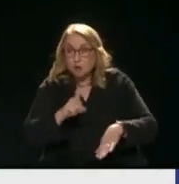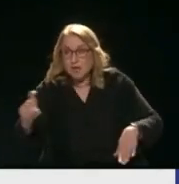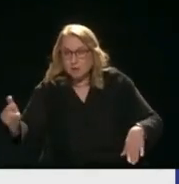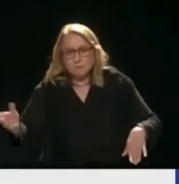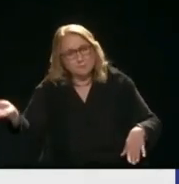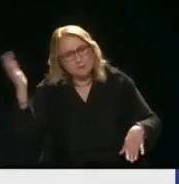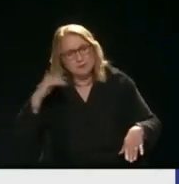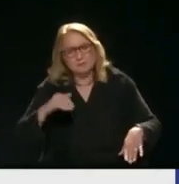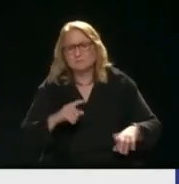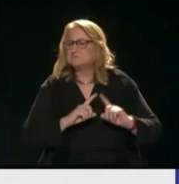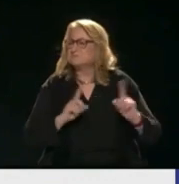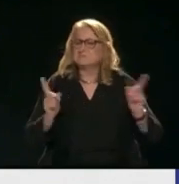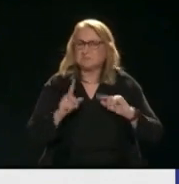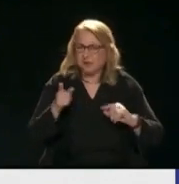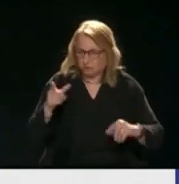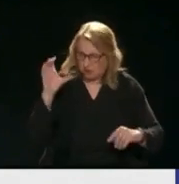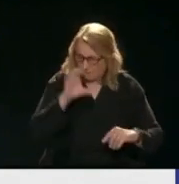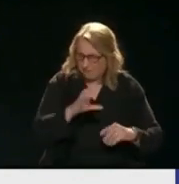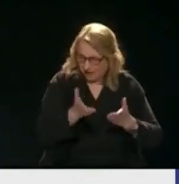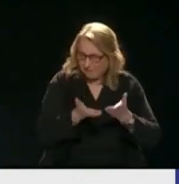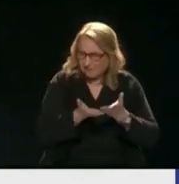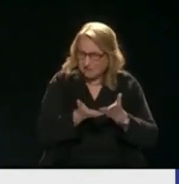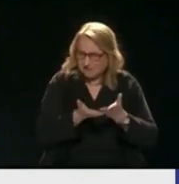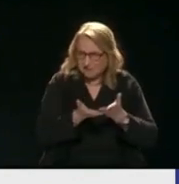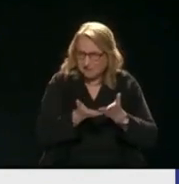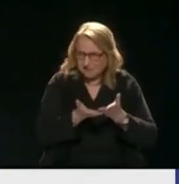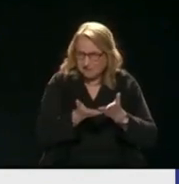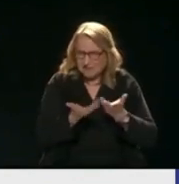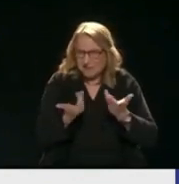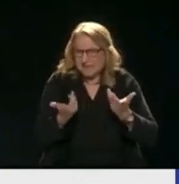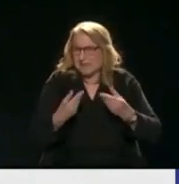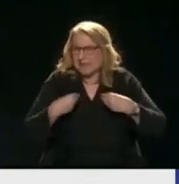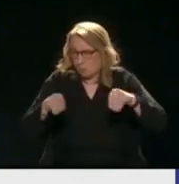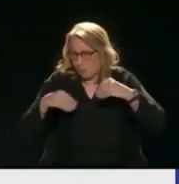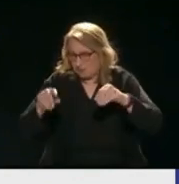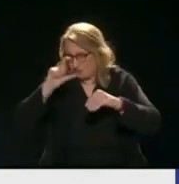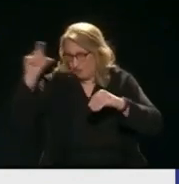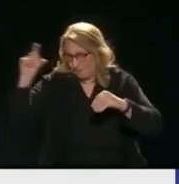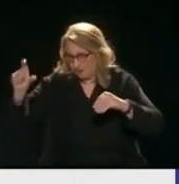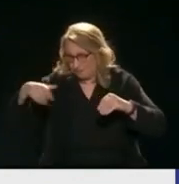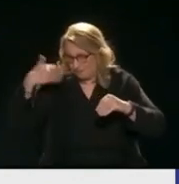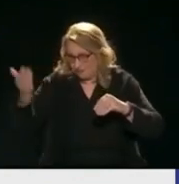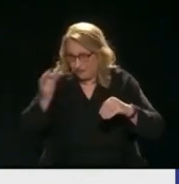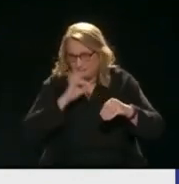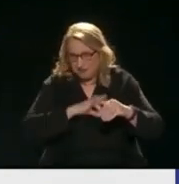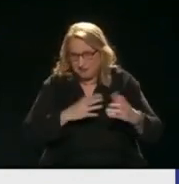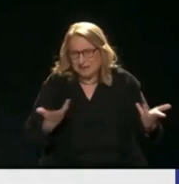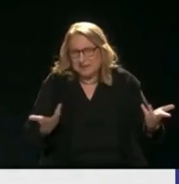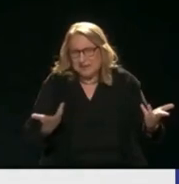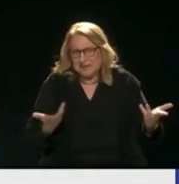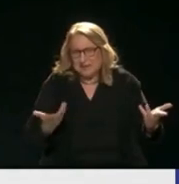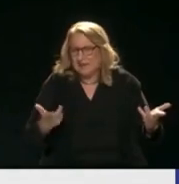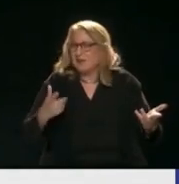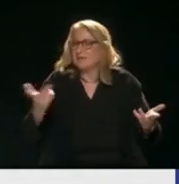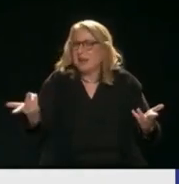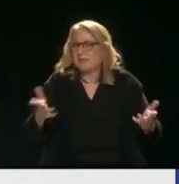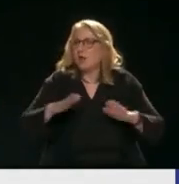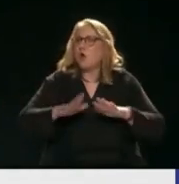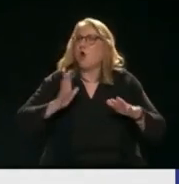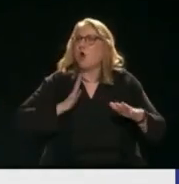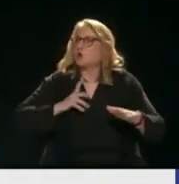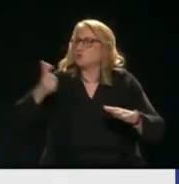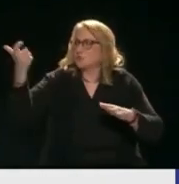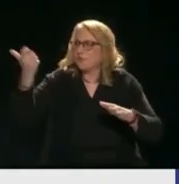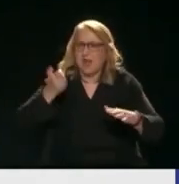χαλάς το ελληνικό Επένδυση είναι αυτή Τι Να πουλήσεις διαμερίσματα Τι επένδυση είναι Θα δώσε δάνεια στον κόσμο Να πουλήστε διαμερίσματα από το